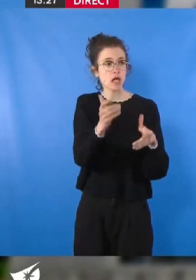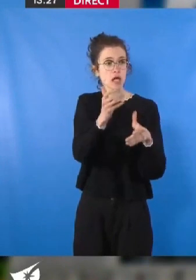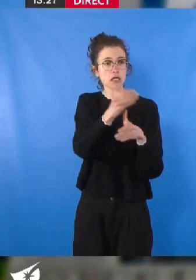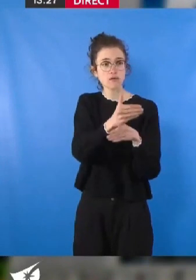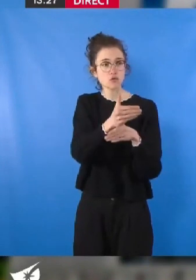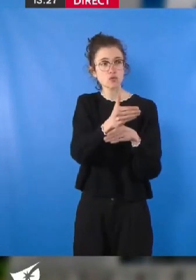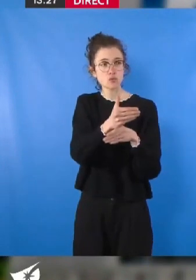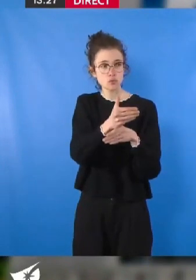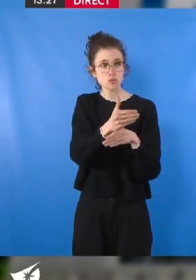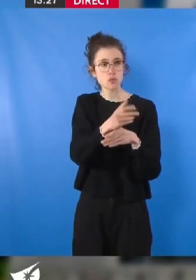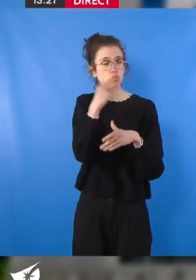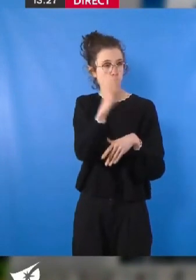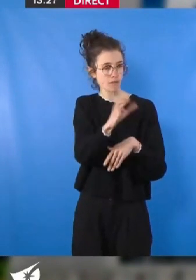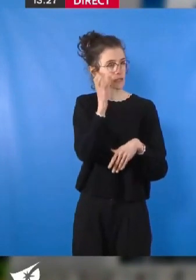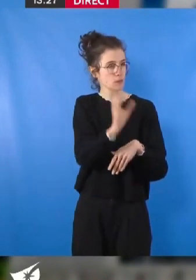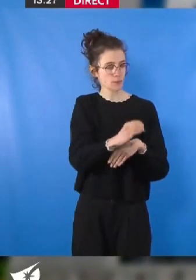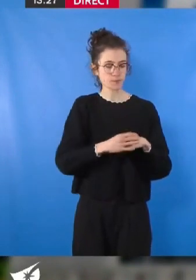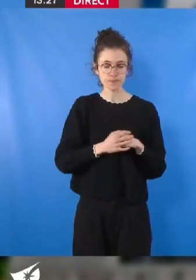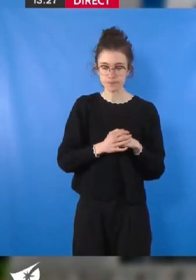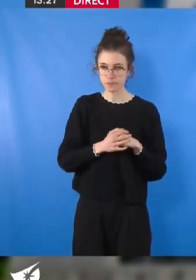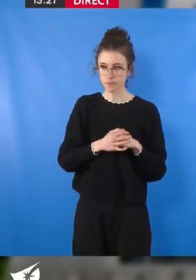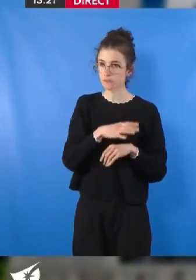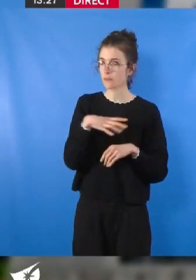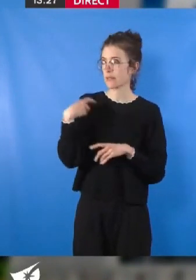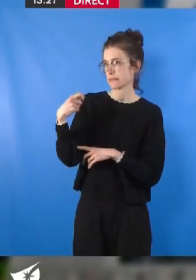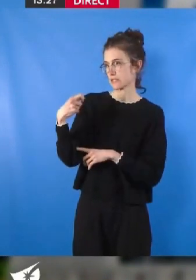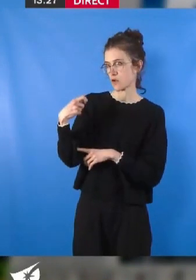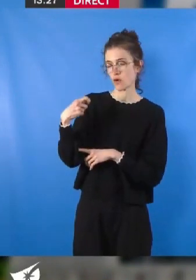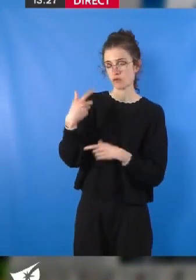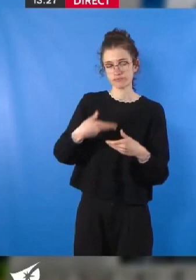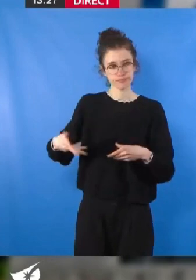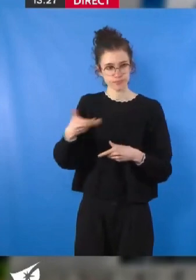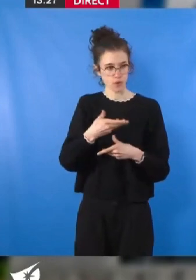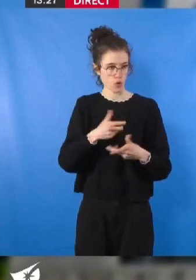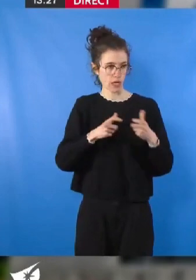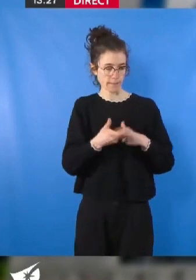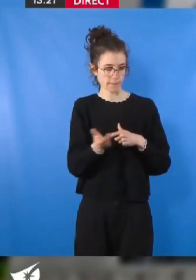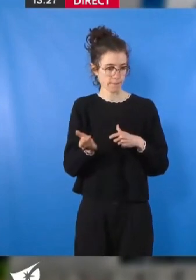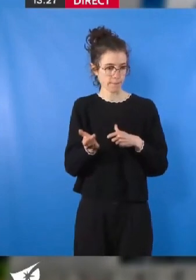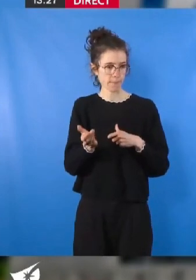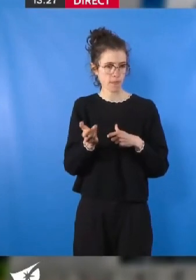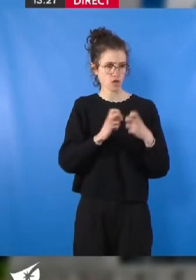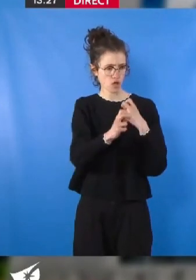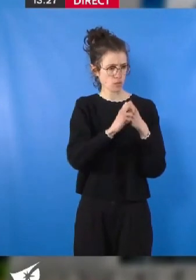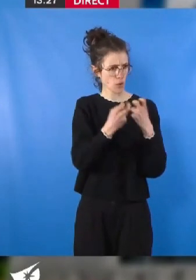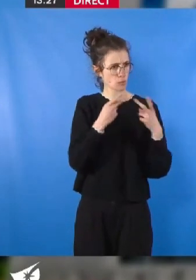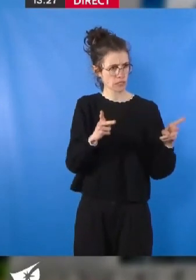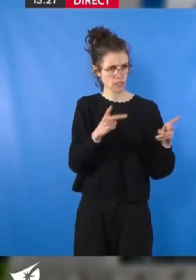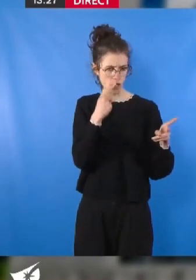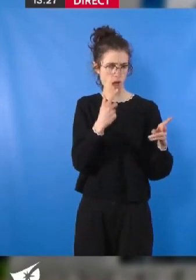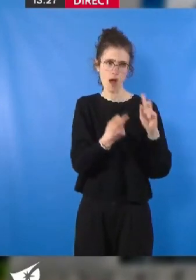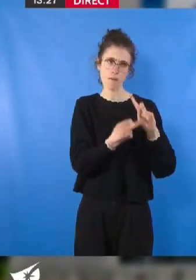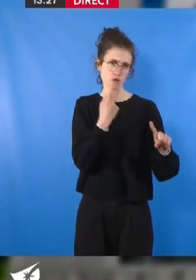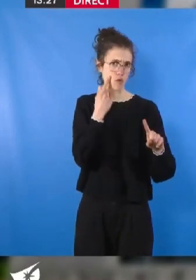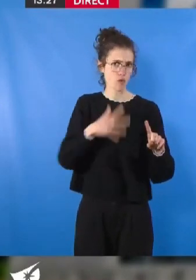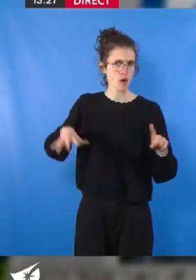Madame la Présidente, Monsieur le Vice-président, chers collègues, nos transports publics jouent un rôle primordial dans le quotidien des habitants de la métropole et bien